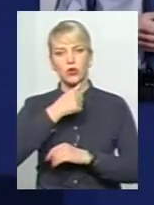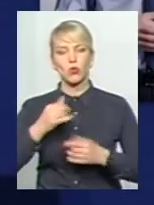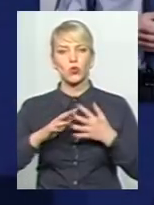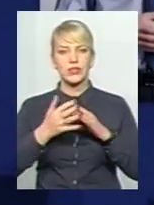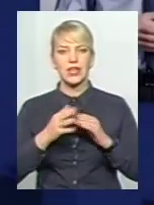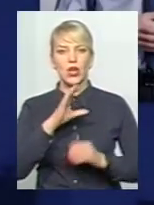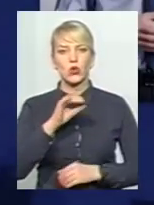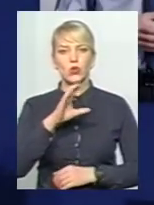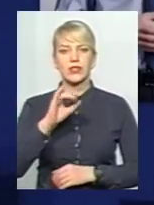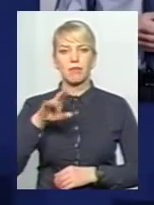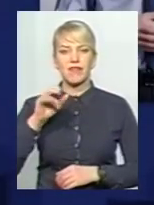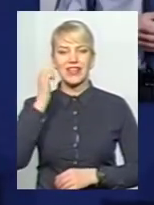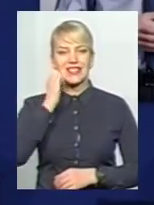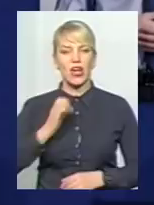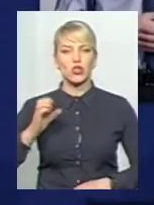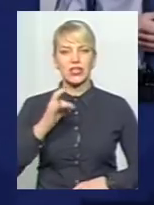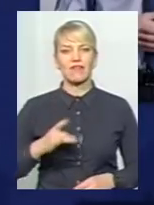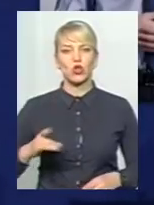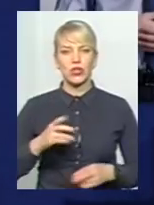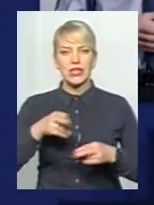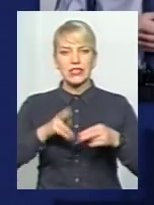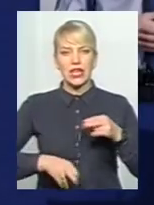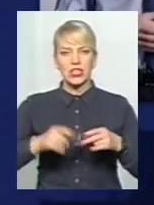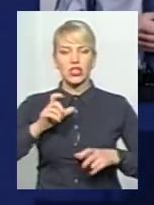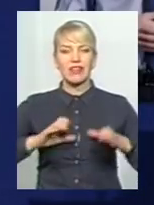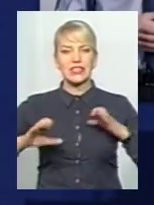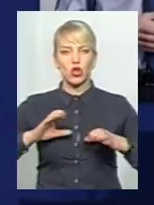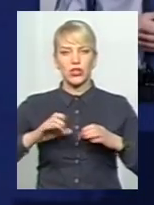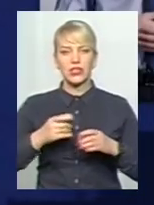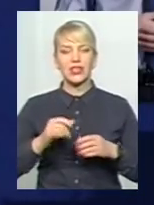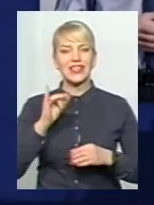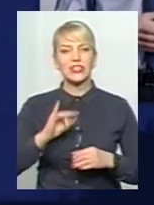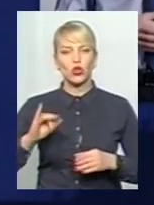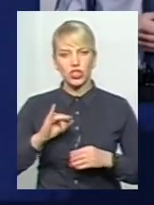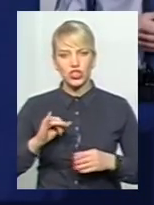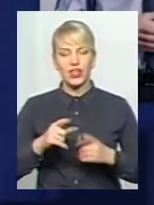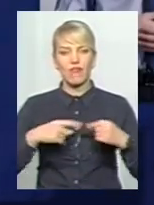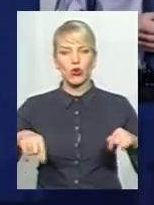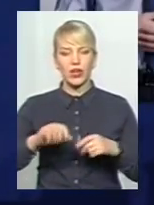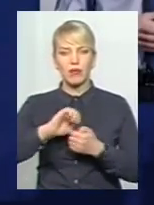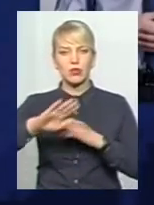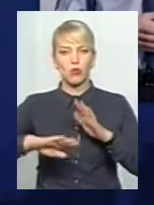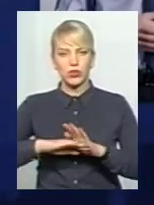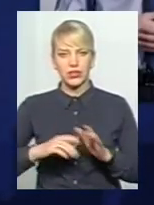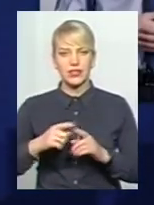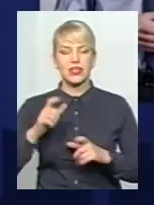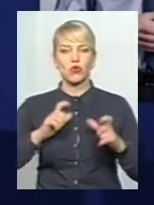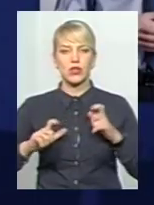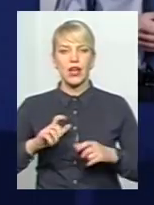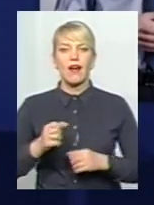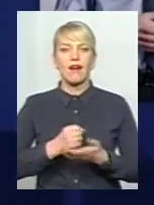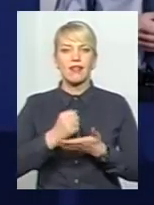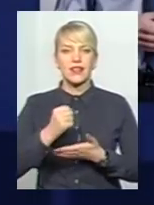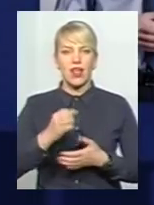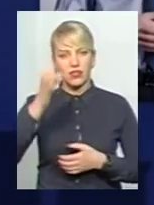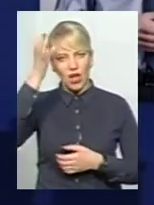селі Йосипівка Старосинявського району закінчив історичний факультет Кеменець-Подільського національного університету, кандидат наук.